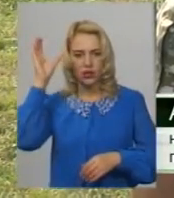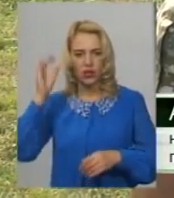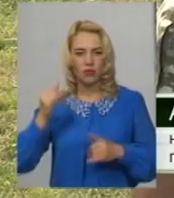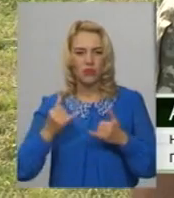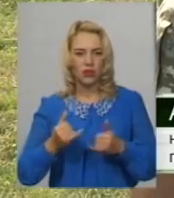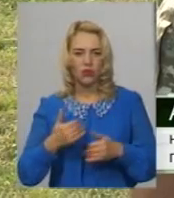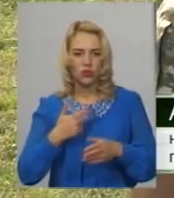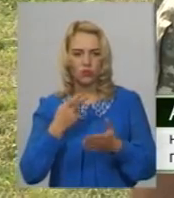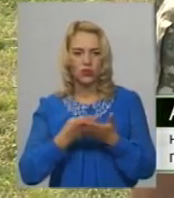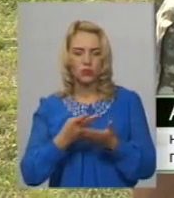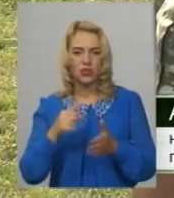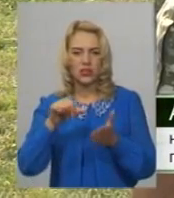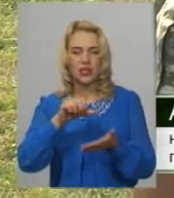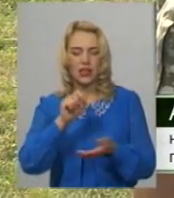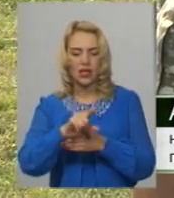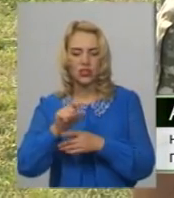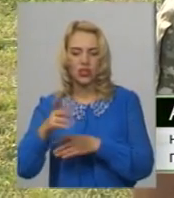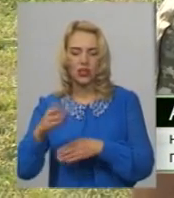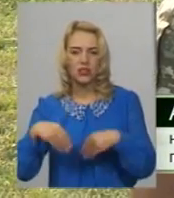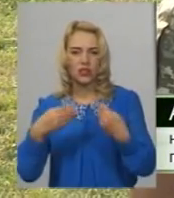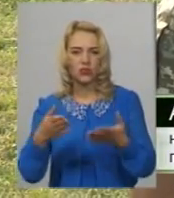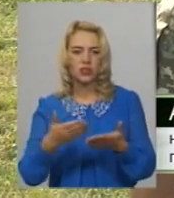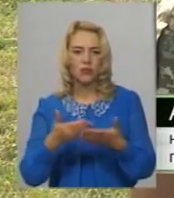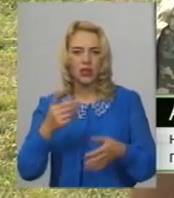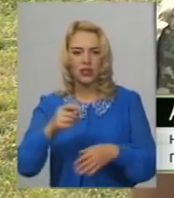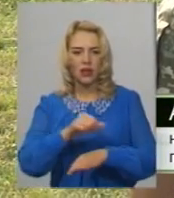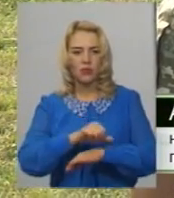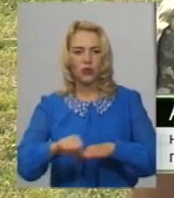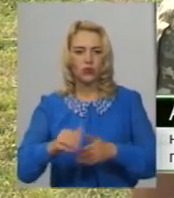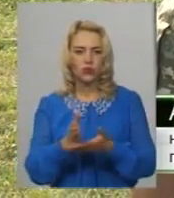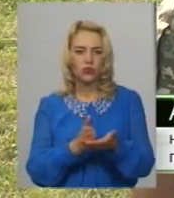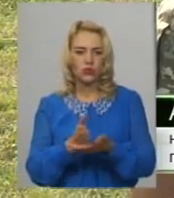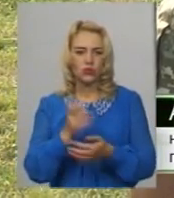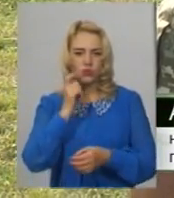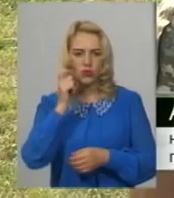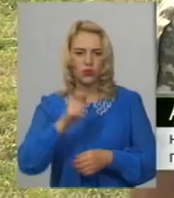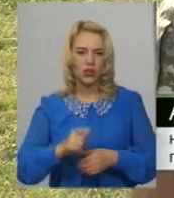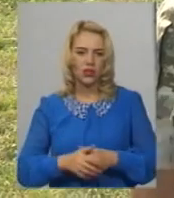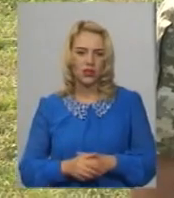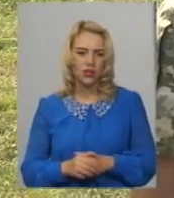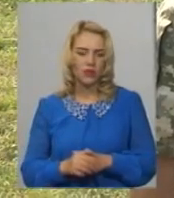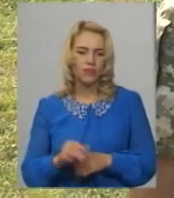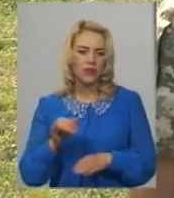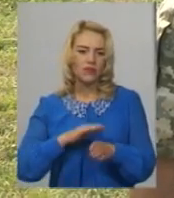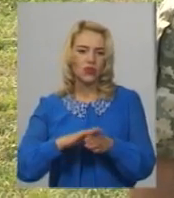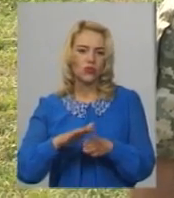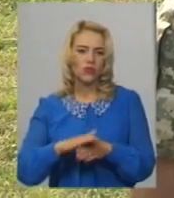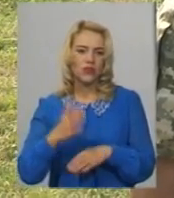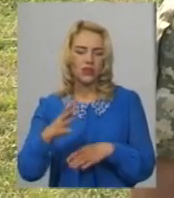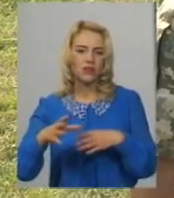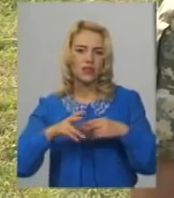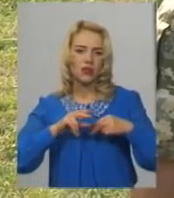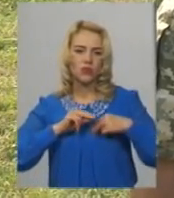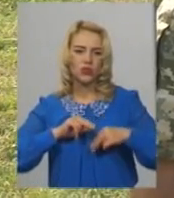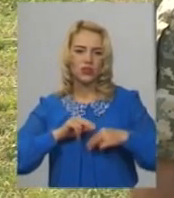хочемо продемонструвати ті задачі, які ставяться перед підрозділями державної прикордонної служби України в контексті виконання їх у взаємодії з